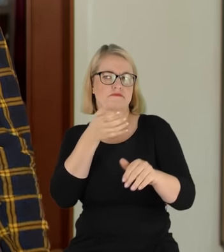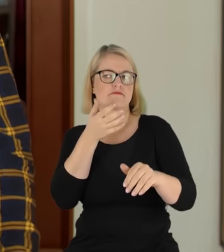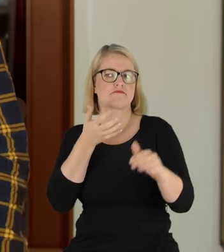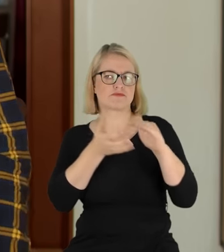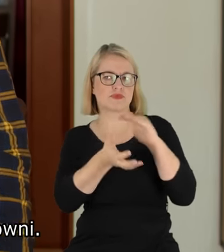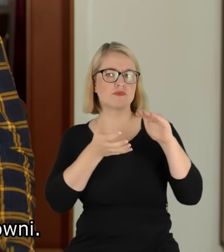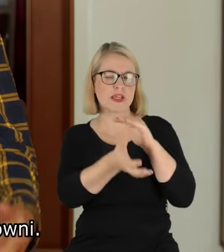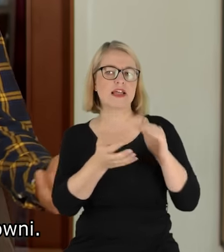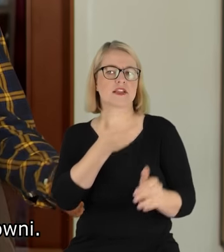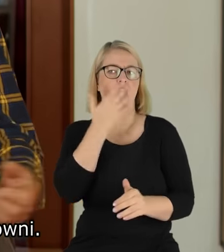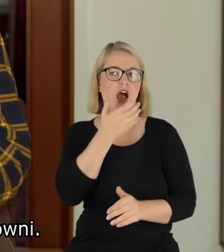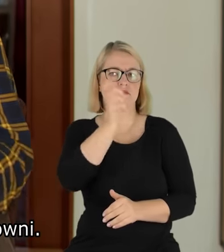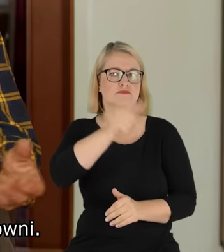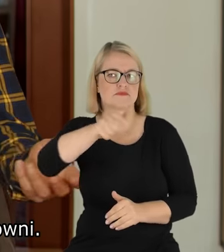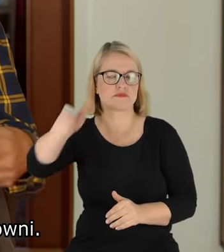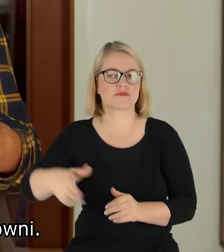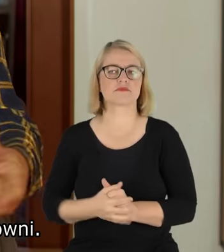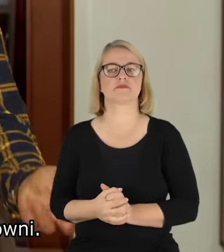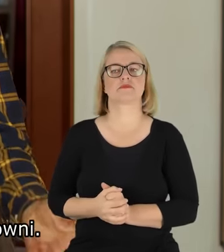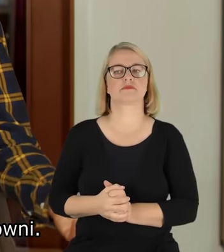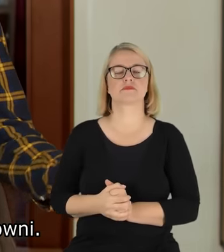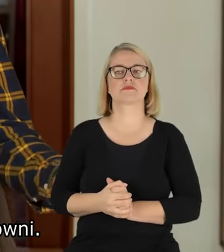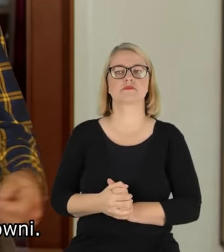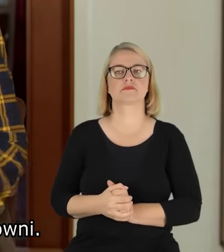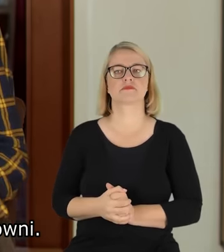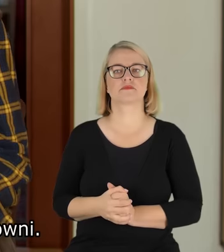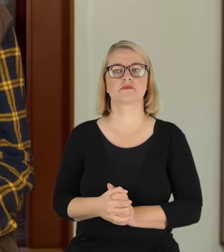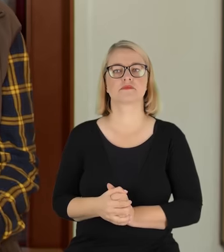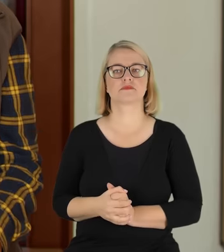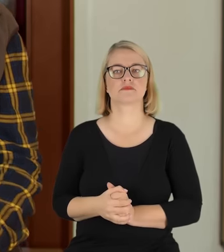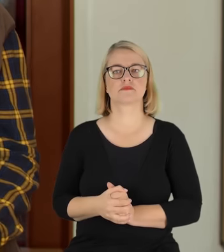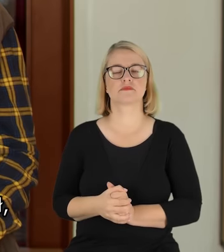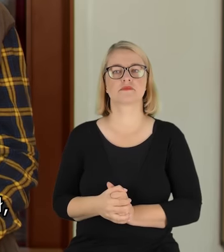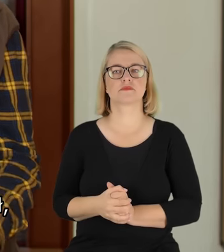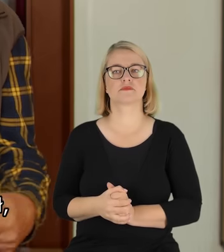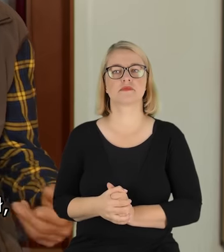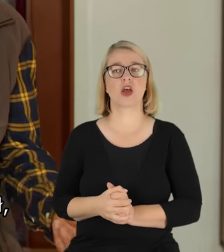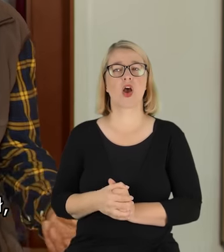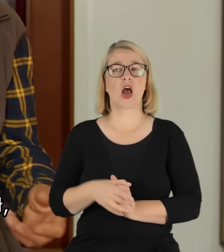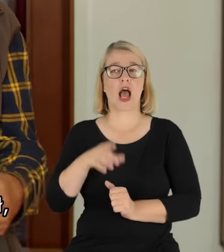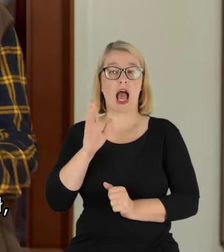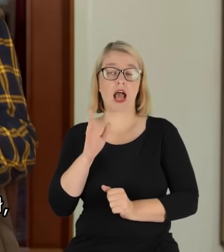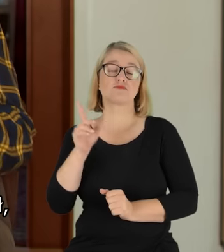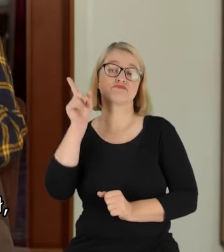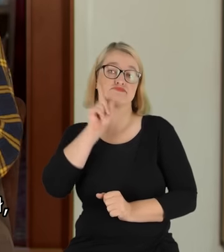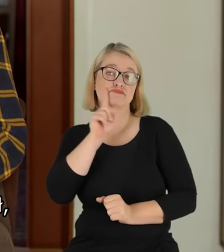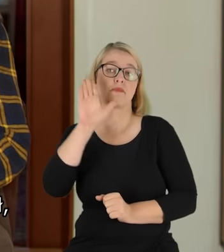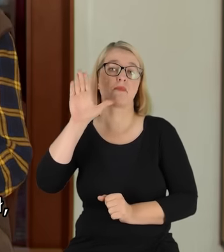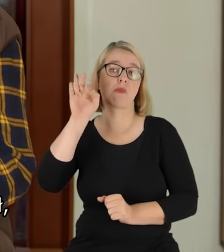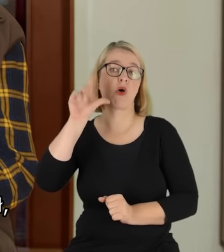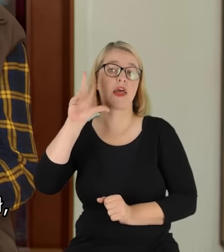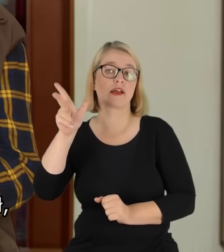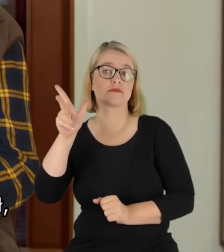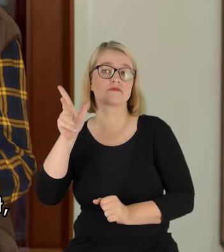administracyjnego. No i pracował tam, żeby palił w kotłowni. On węglem na ścianie